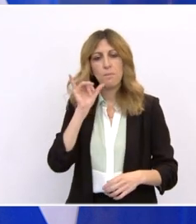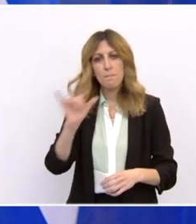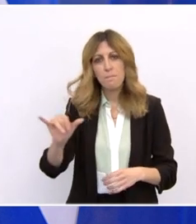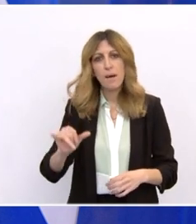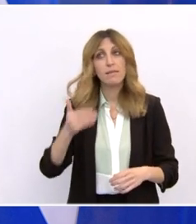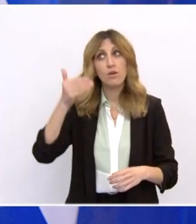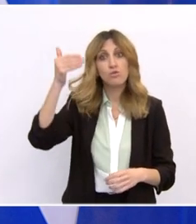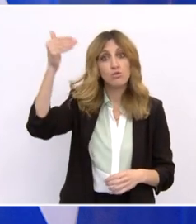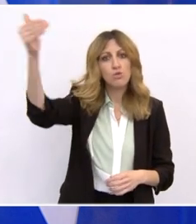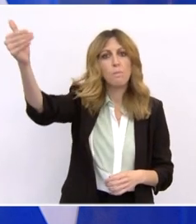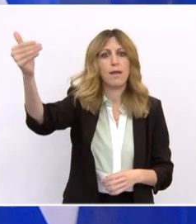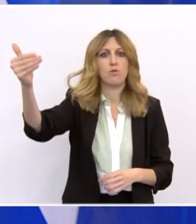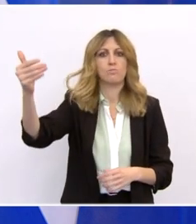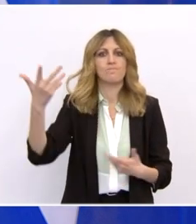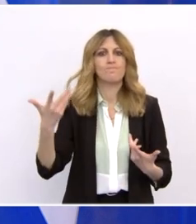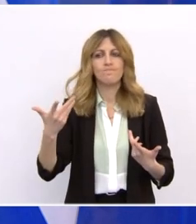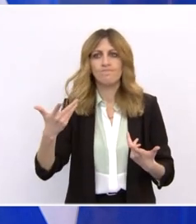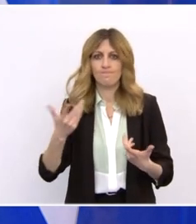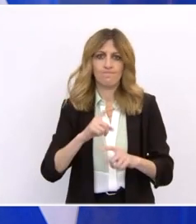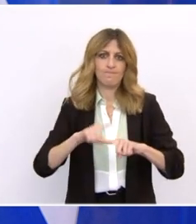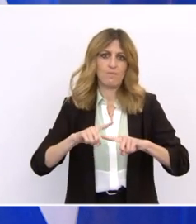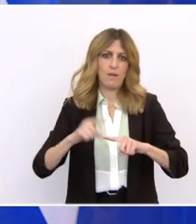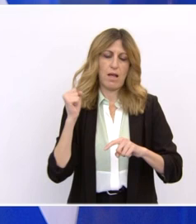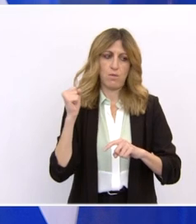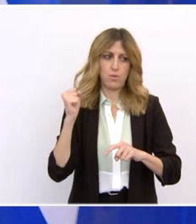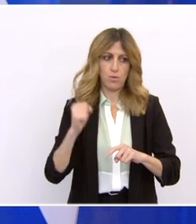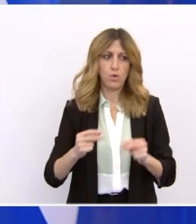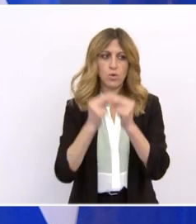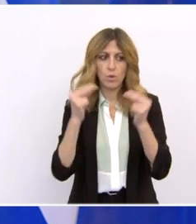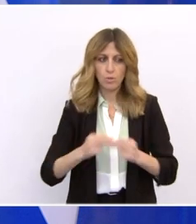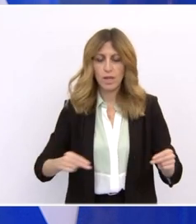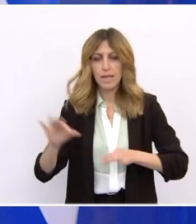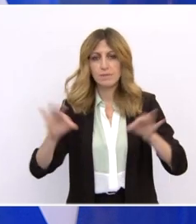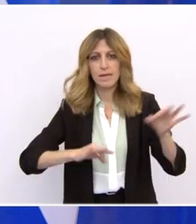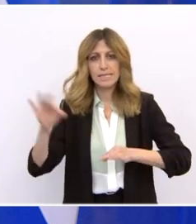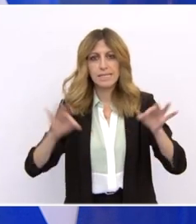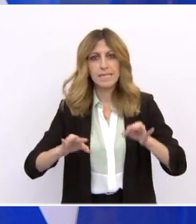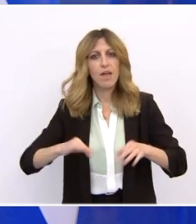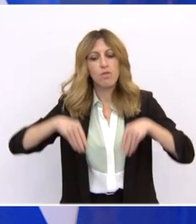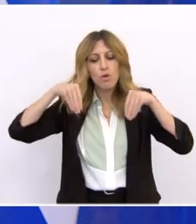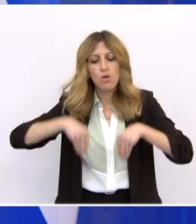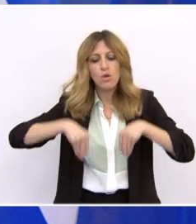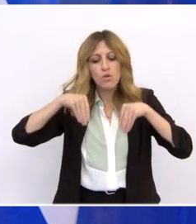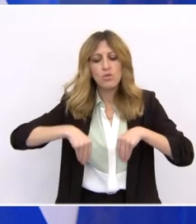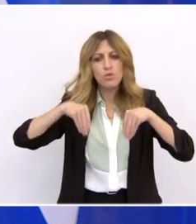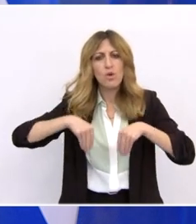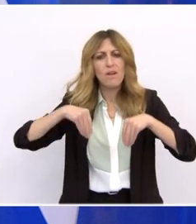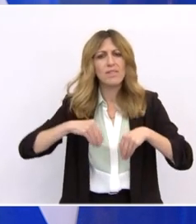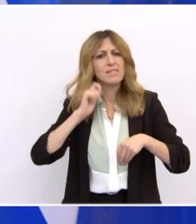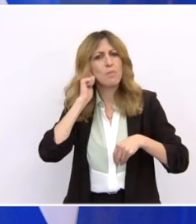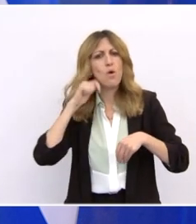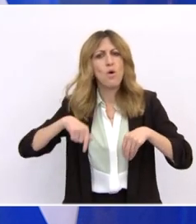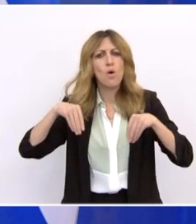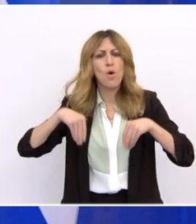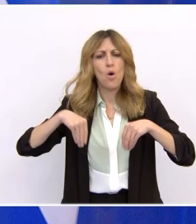Γι' αυτό και η ονομασία του σχεδίου παραπέμπει και αυτή στην επανάσταση που